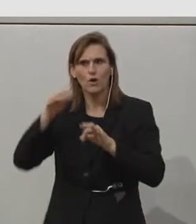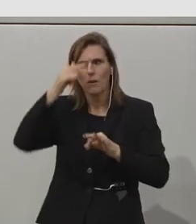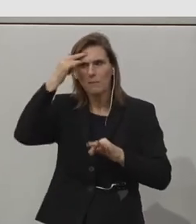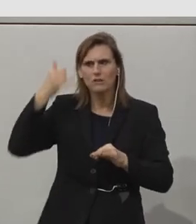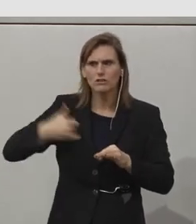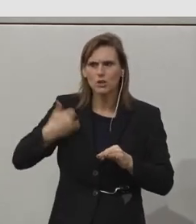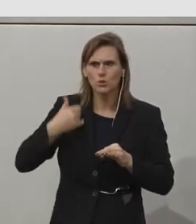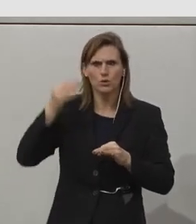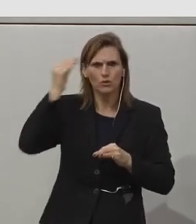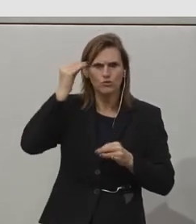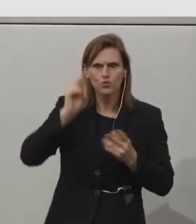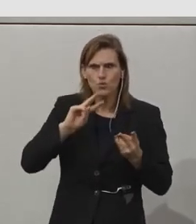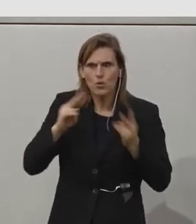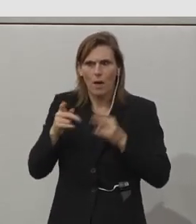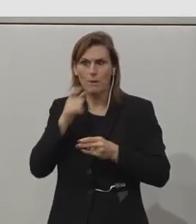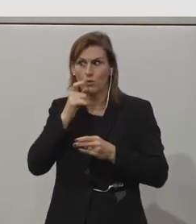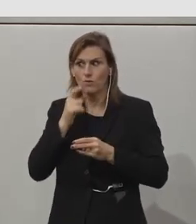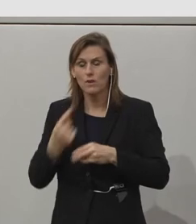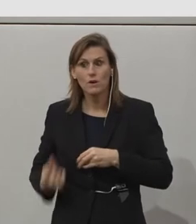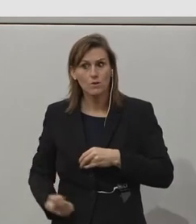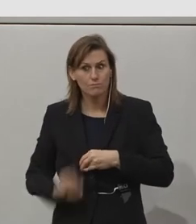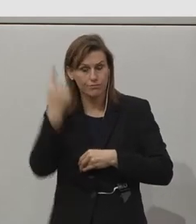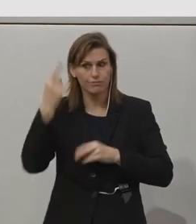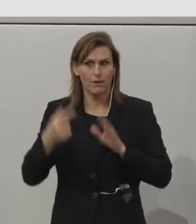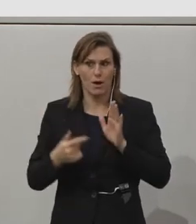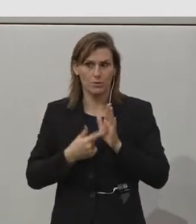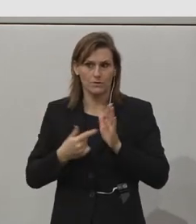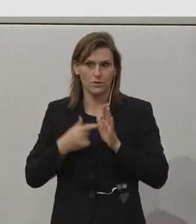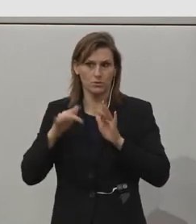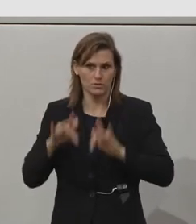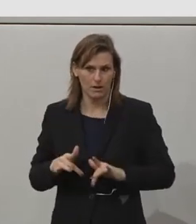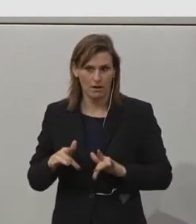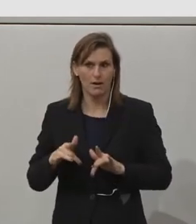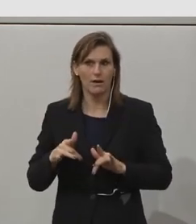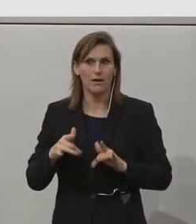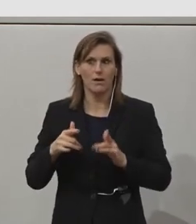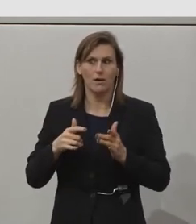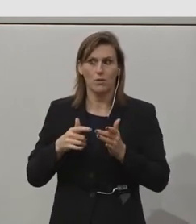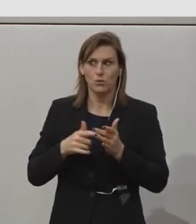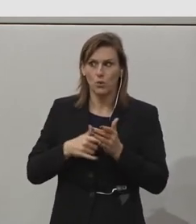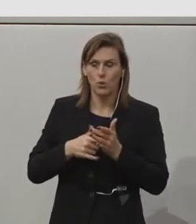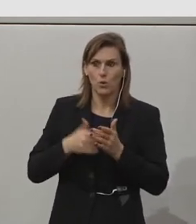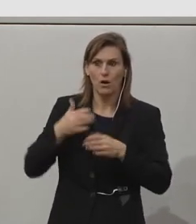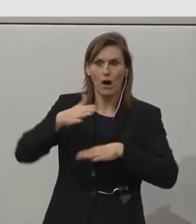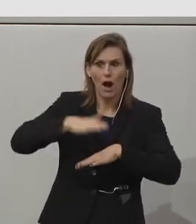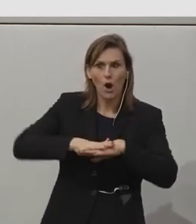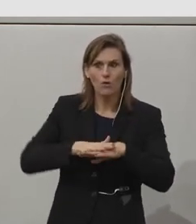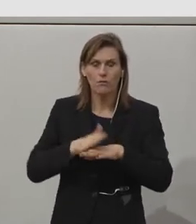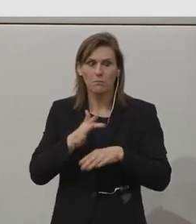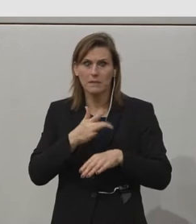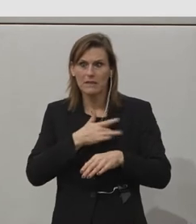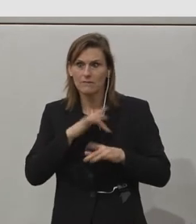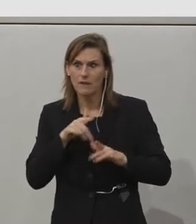am Übergang Schule Beruf eine große Herausforderung. Wenn man dann auch noch, wenn es Jugendliche betrifft mit